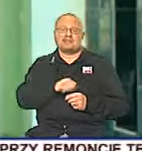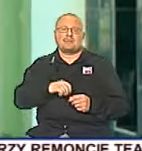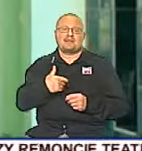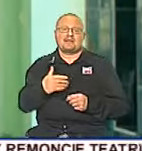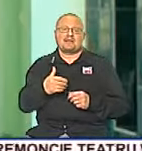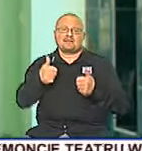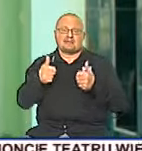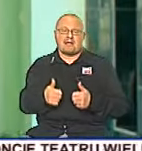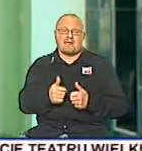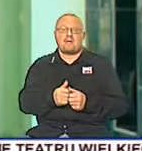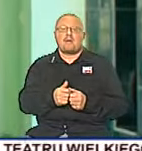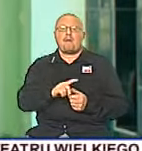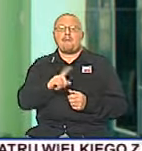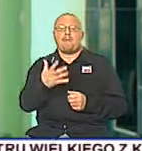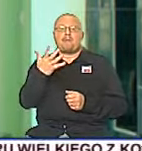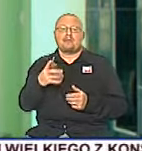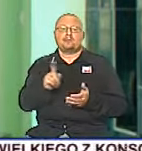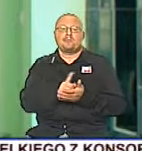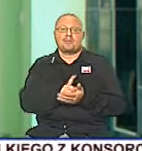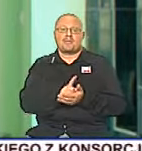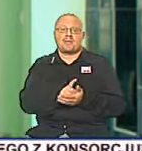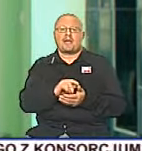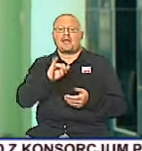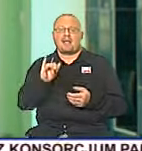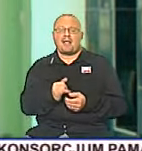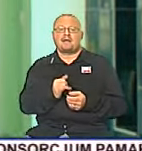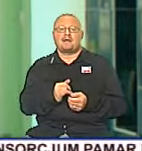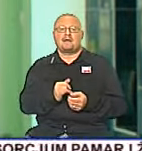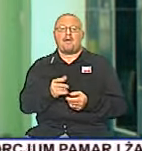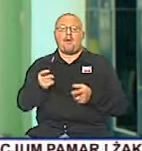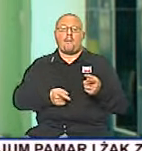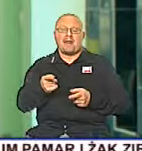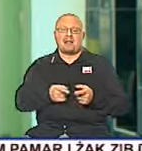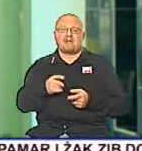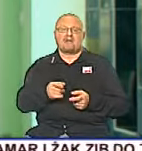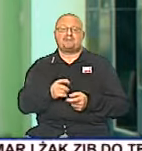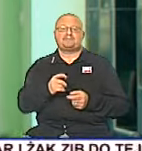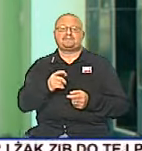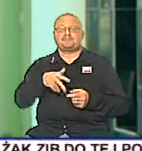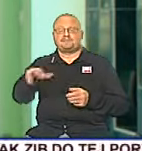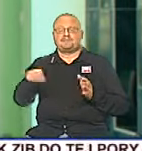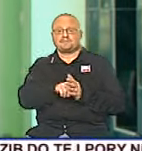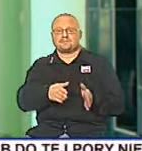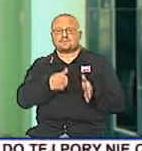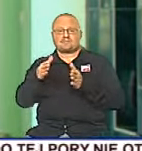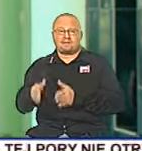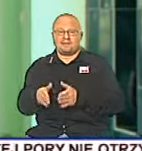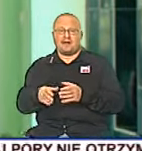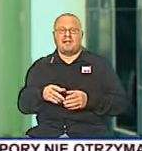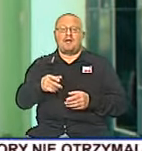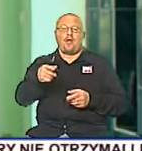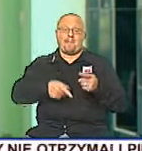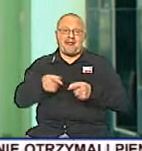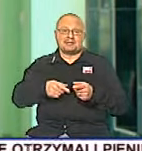I nagle po pięciu następnych minutach, jak operator szedł do następnego zabiegu, to